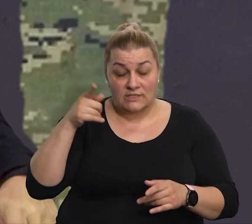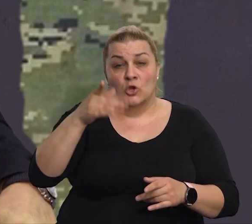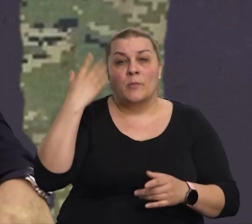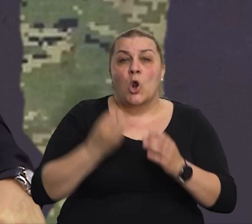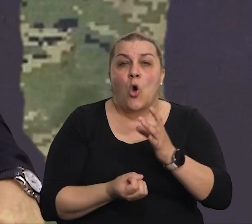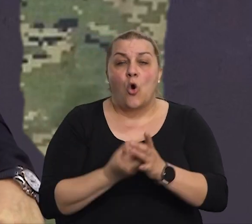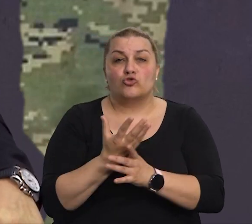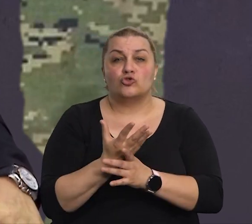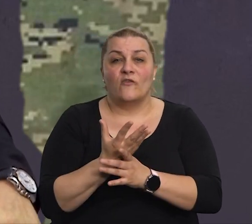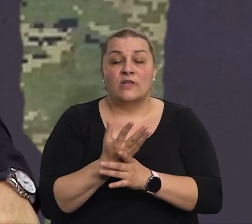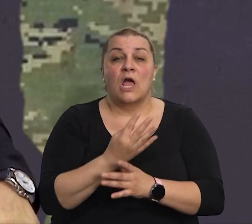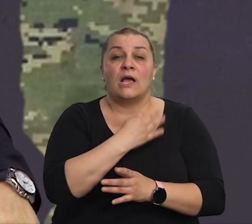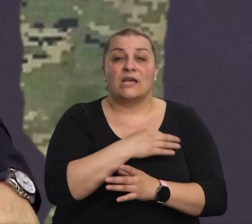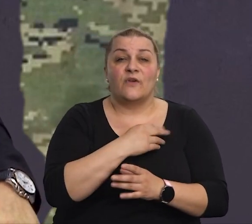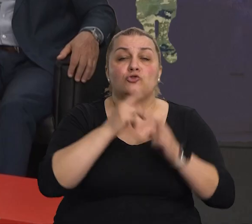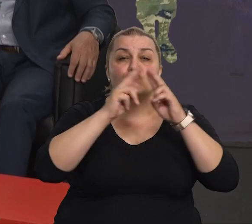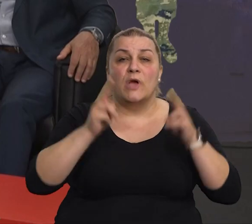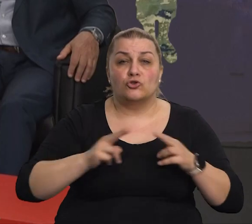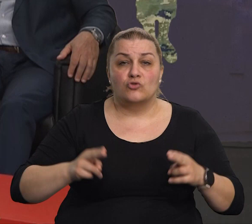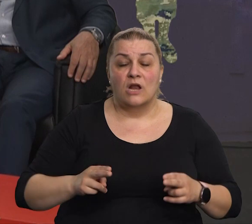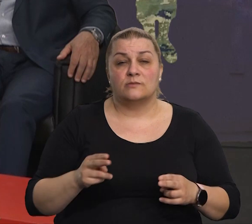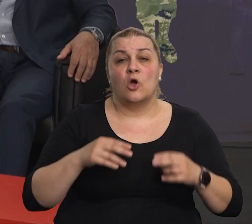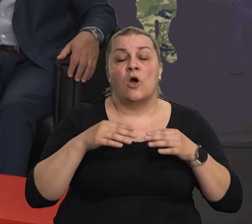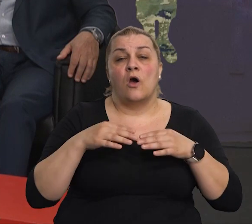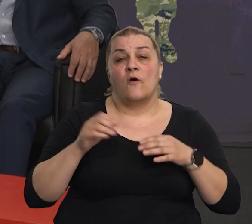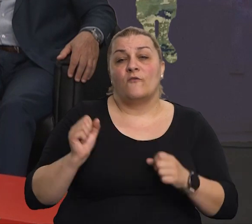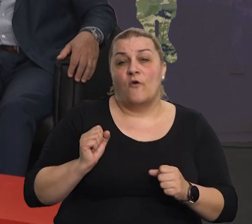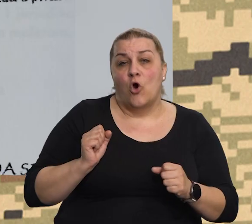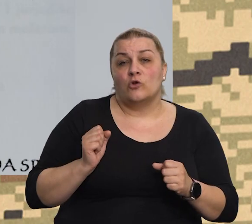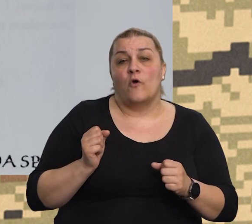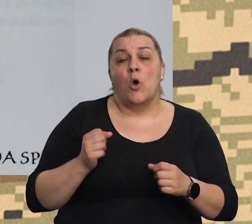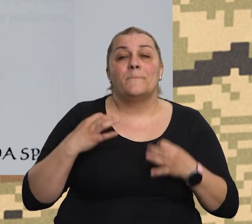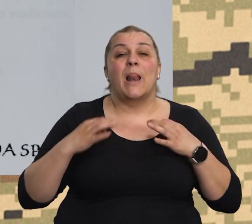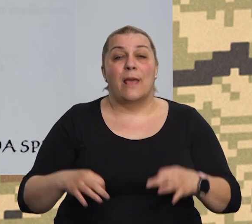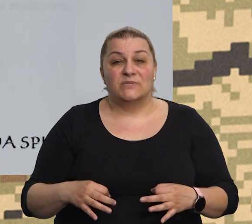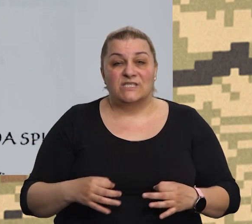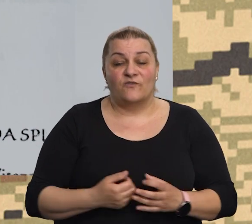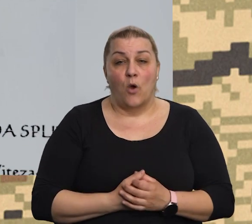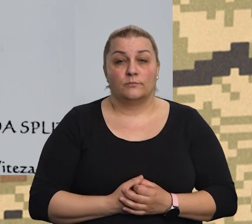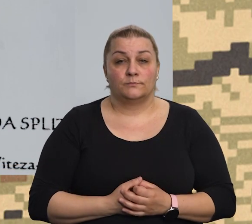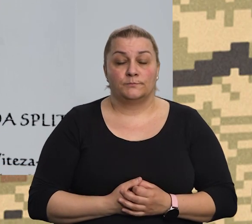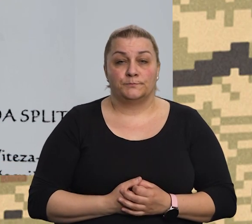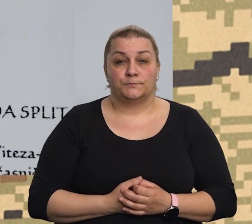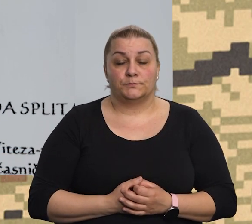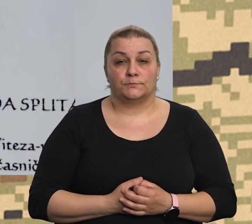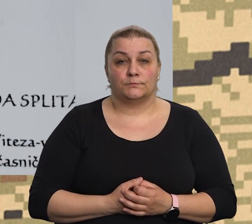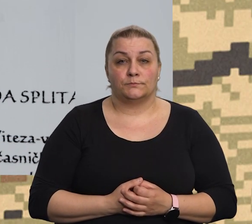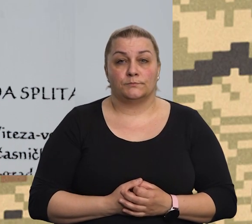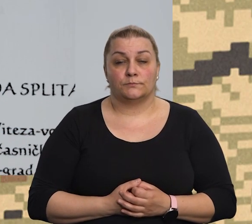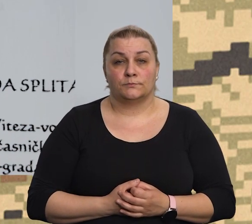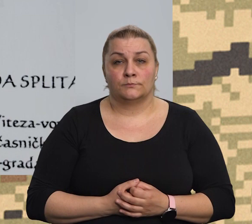Hrvatsko, međunarodno vojno plenstvo, Hrvatsko vojno plenstvo, Ritter von Delo, gdje,